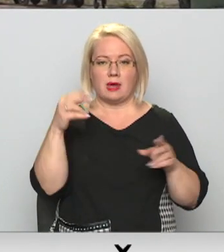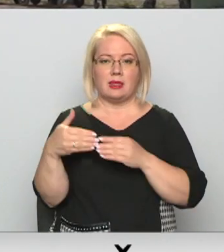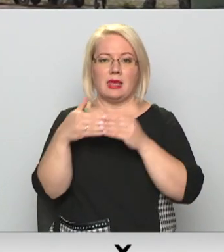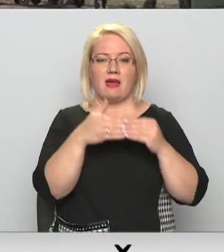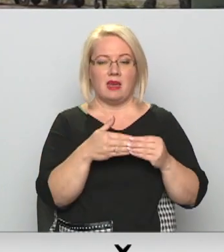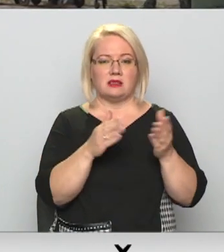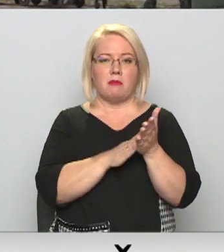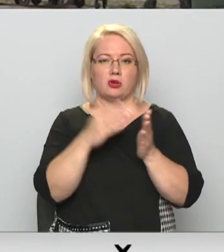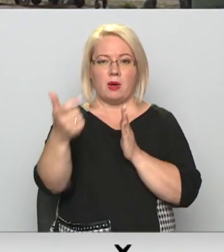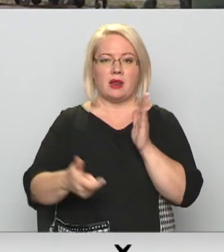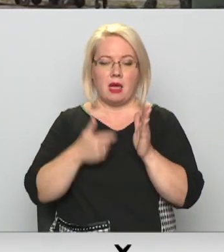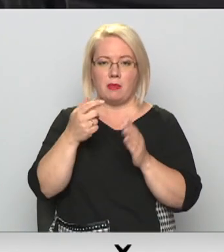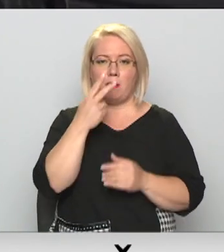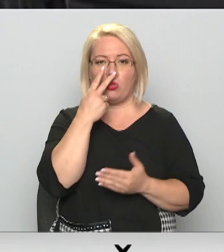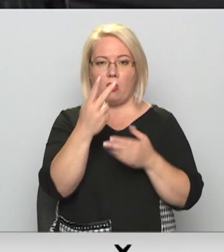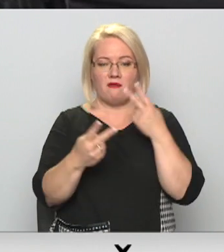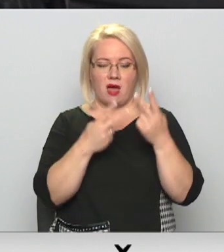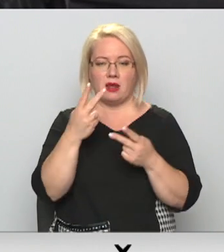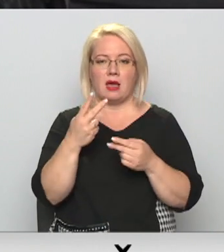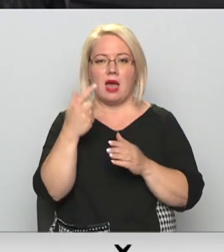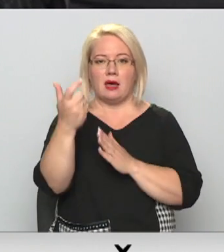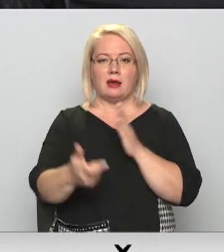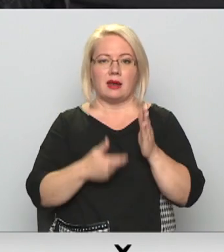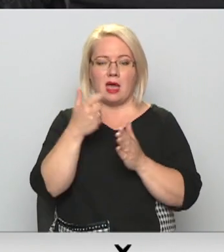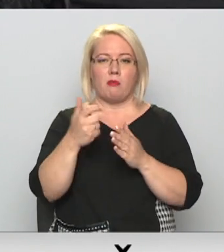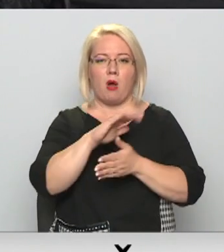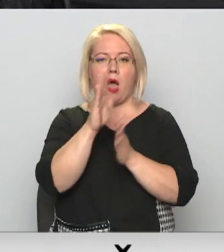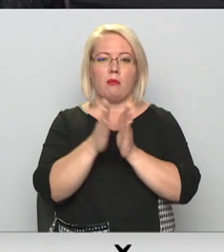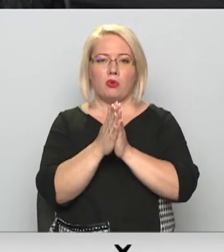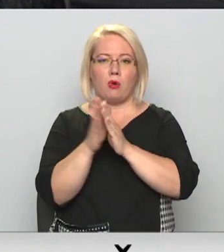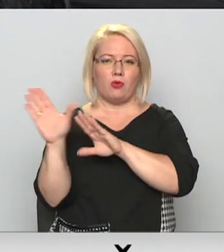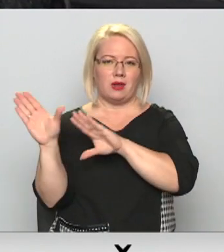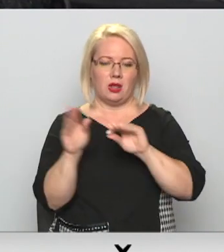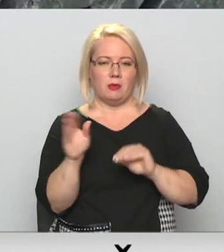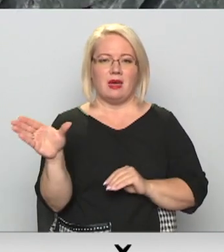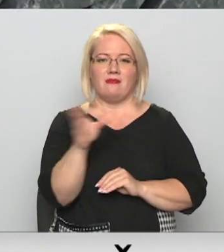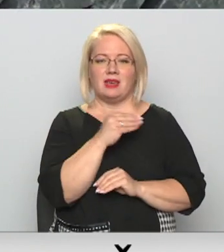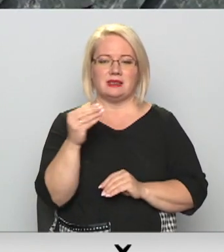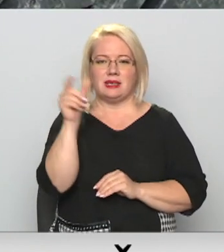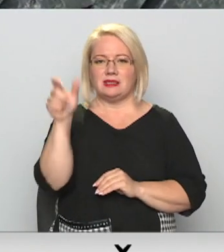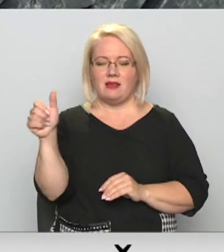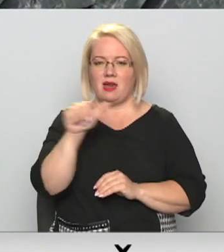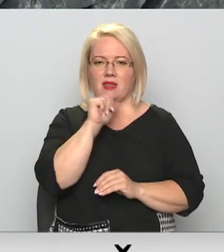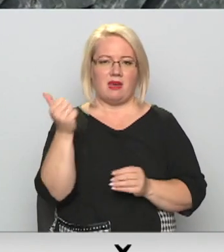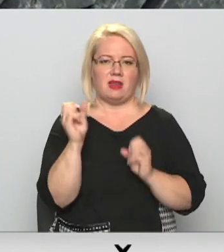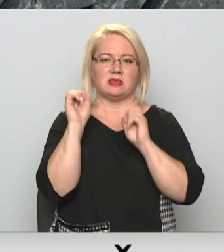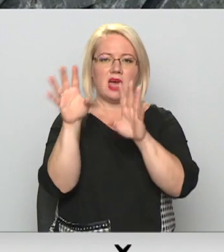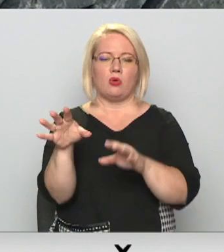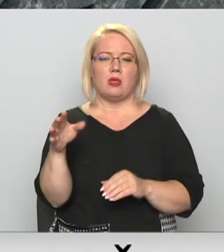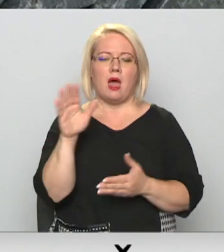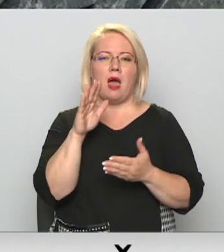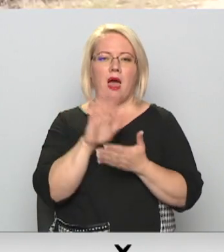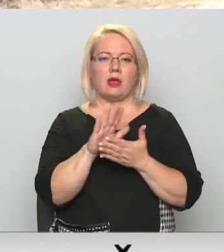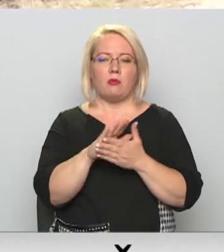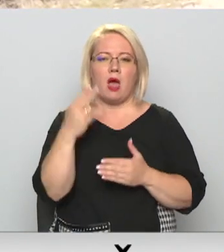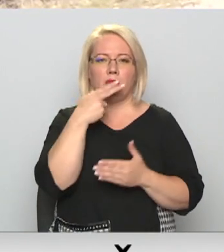par riepām, jau novērojas pieņemto riepu apjomkritumu. Tā kā ne visas privātpersonas varēs nodot atkrituma apsaimniekotājiem